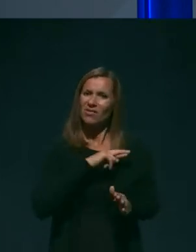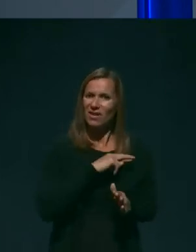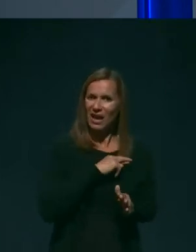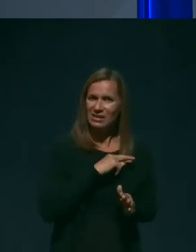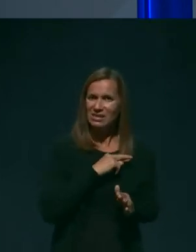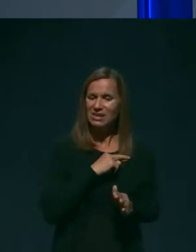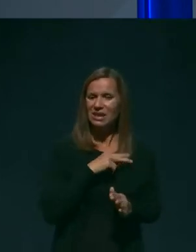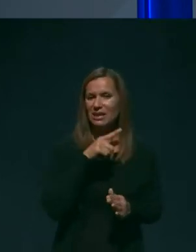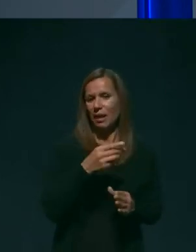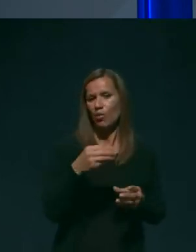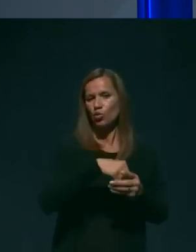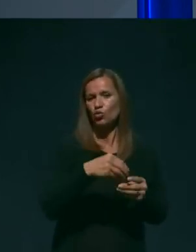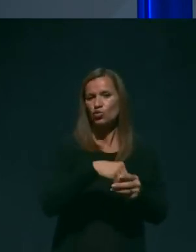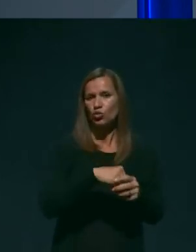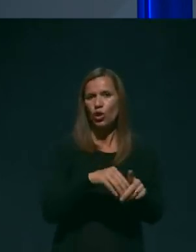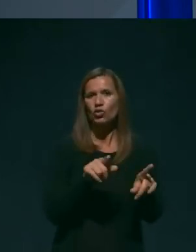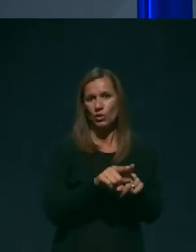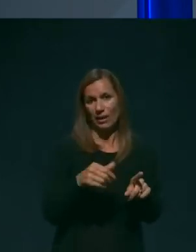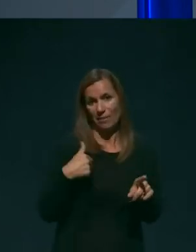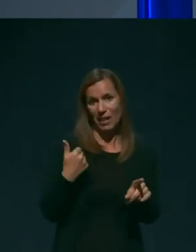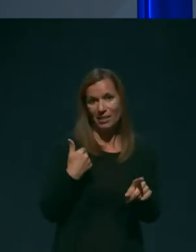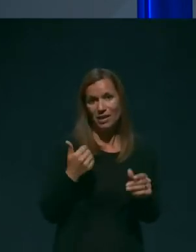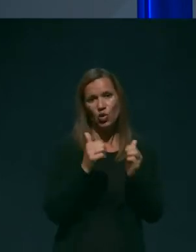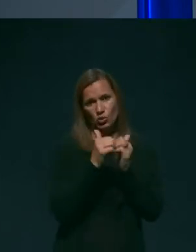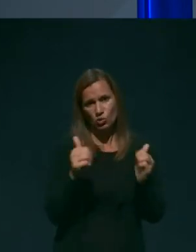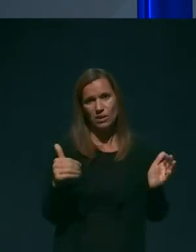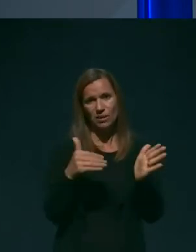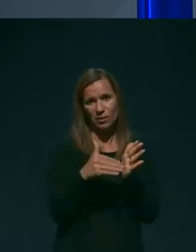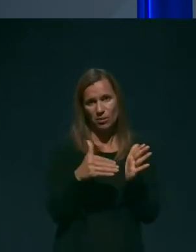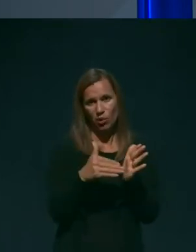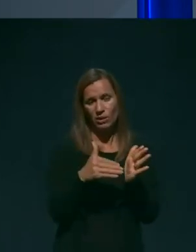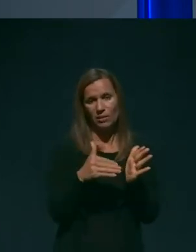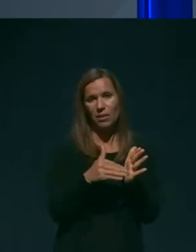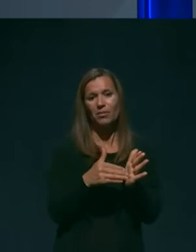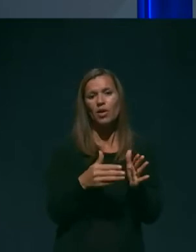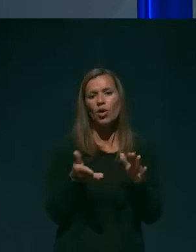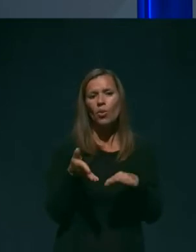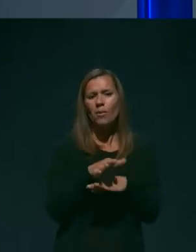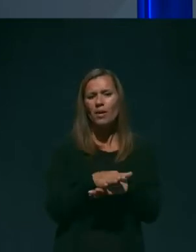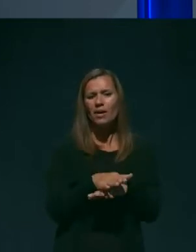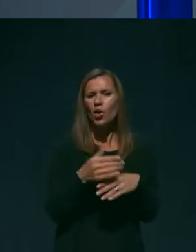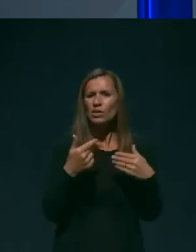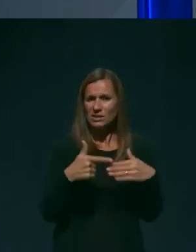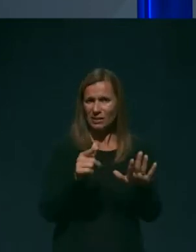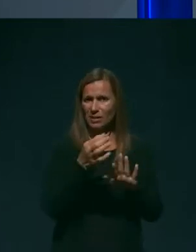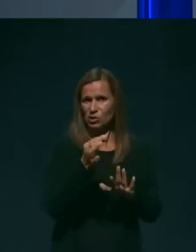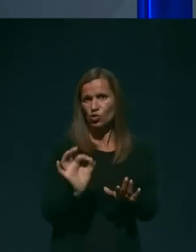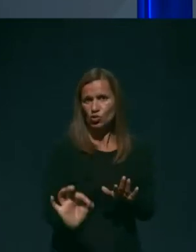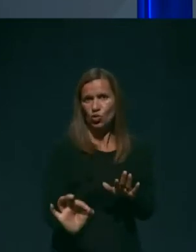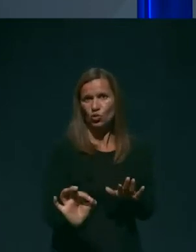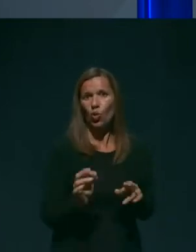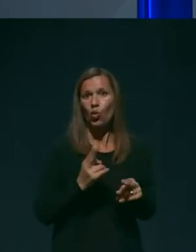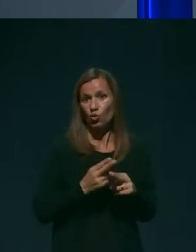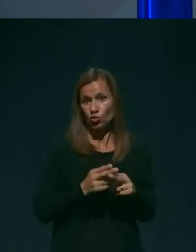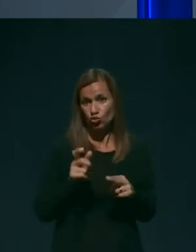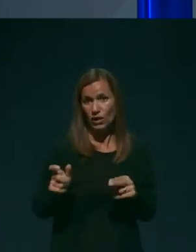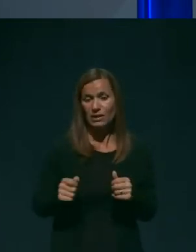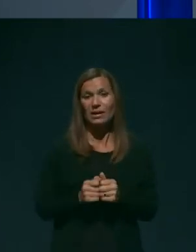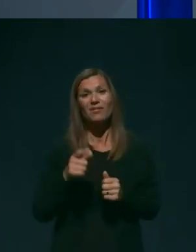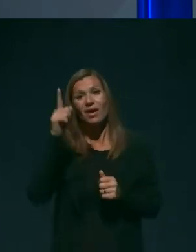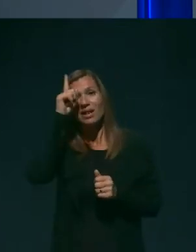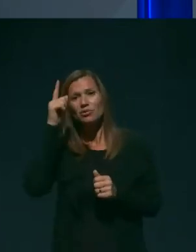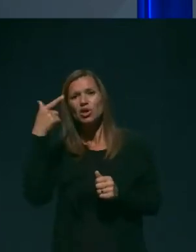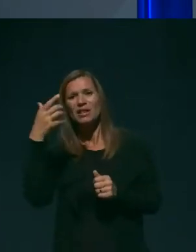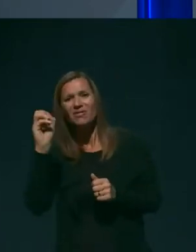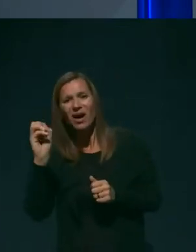ki vključujejo tudi mladino s posebnimi potrebami, je umrlo. 17 odstotkov okuženih v Nemčiji, 20,